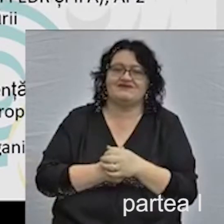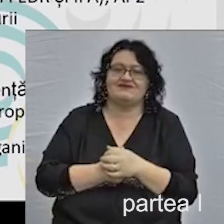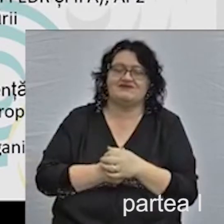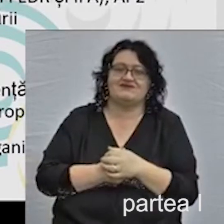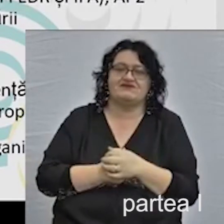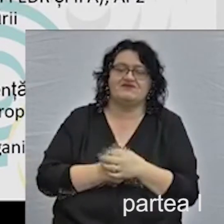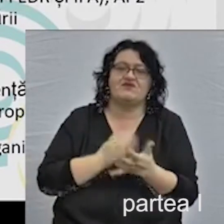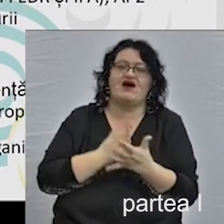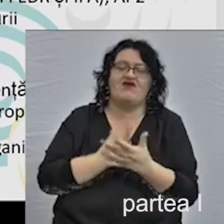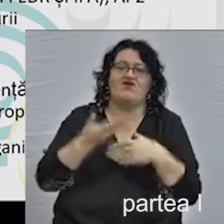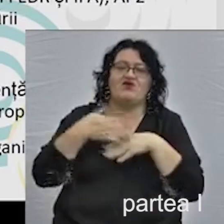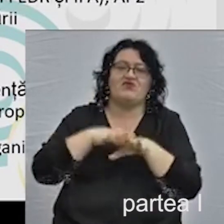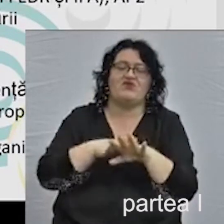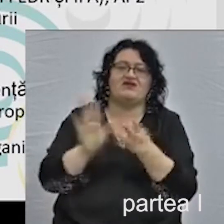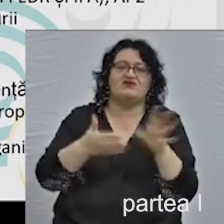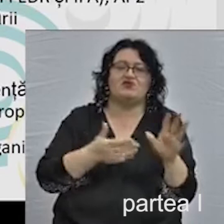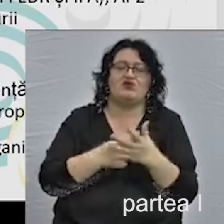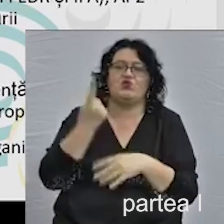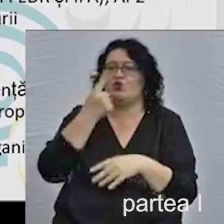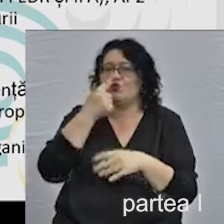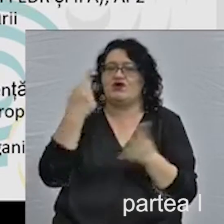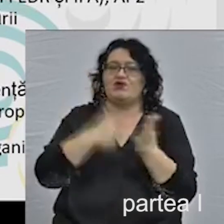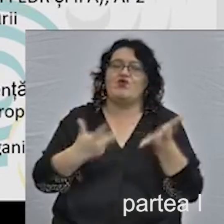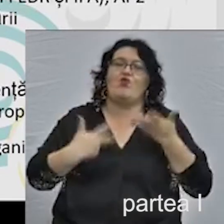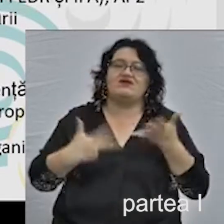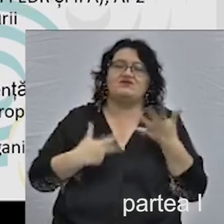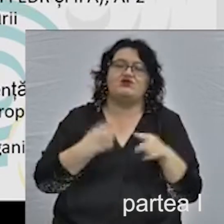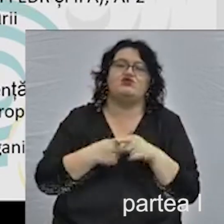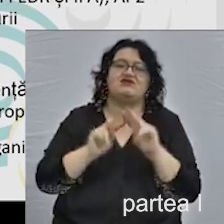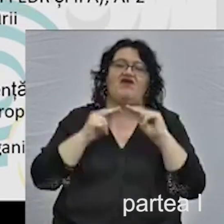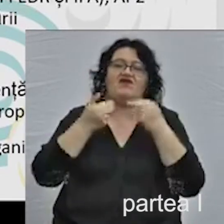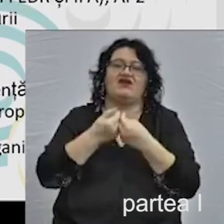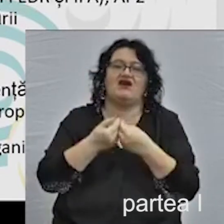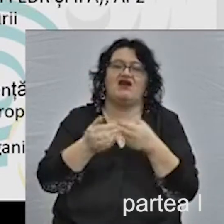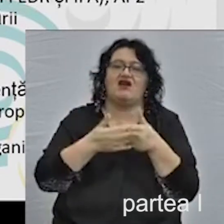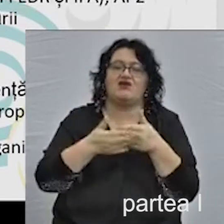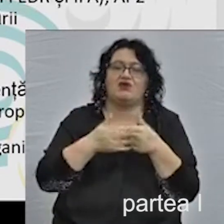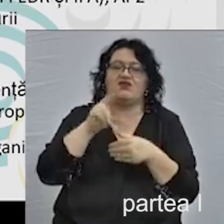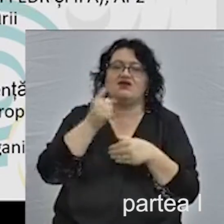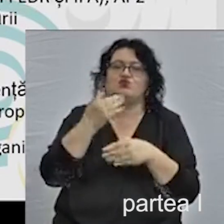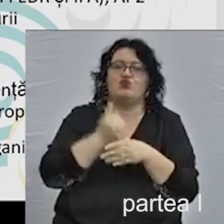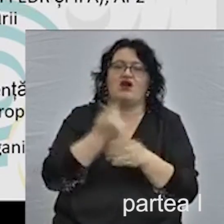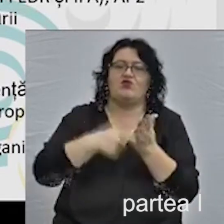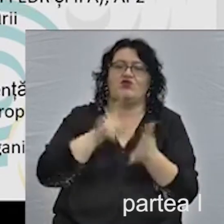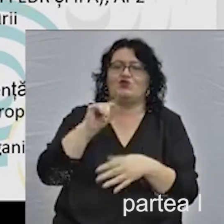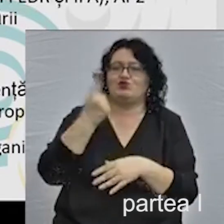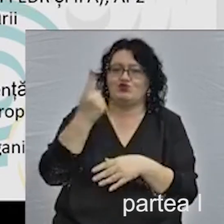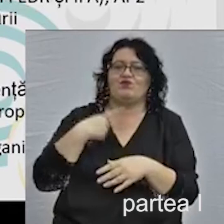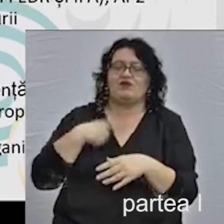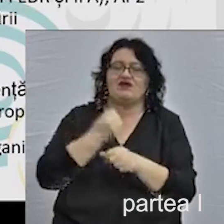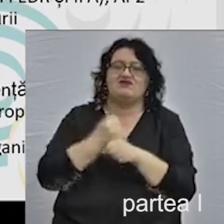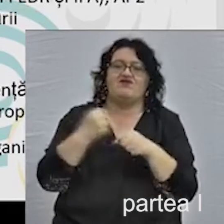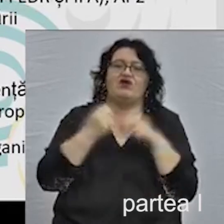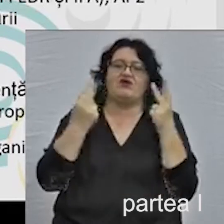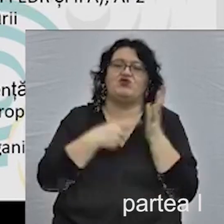A fost implementat începând cu 1 iunie 2018 și se va finaliza în curând la 31 mai. Este foarte